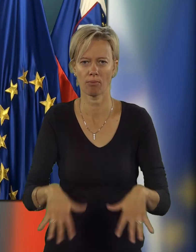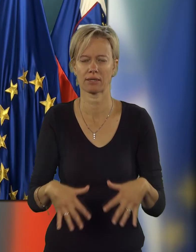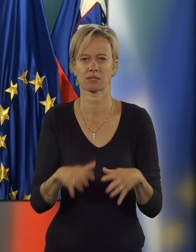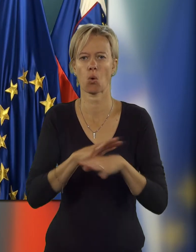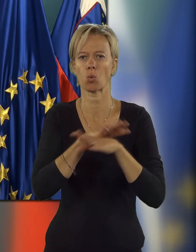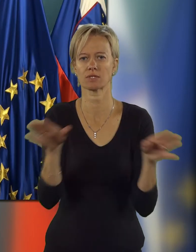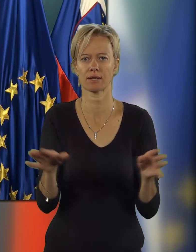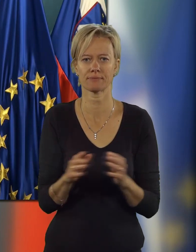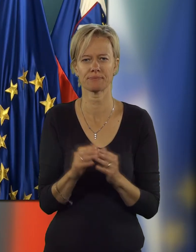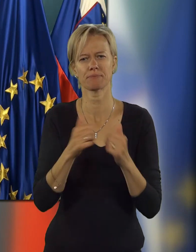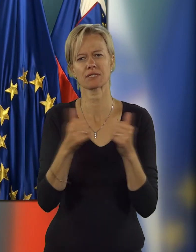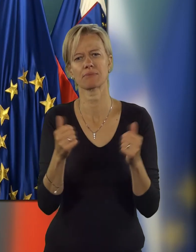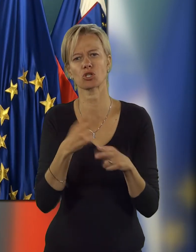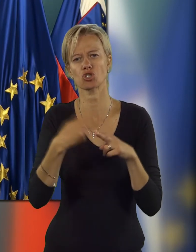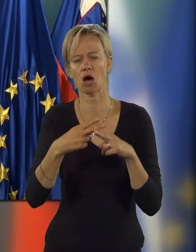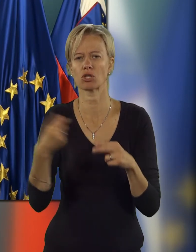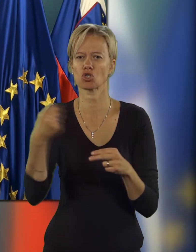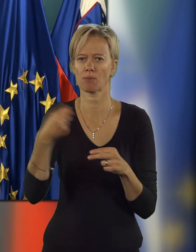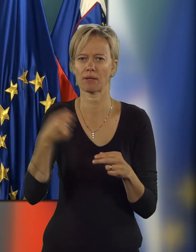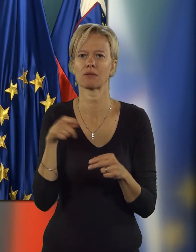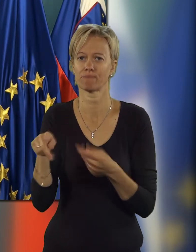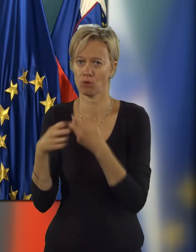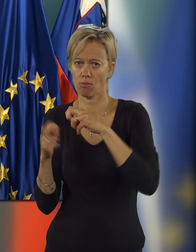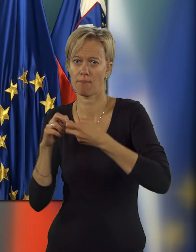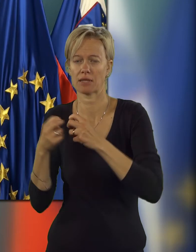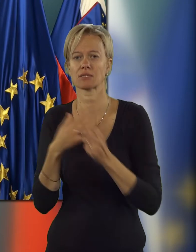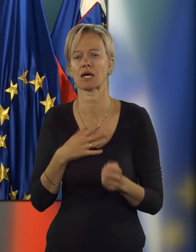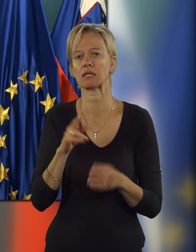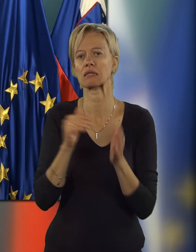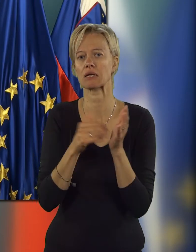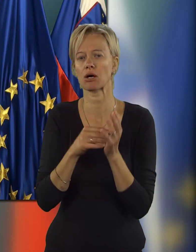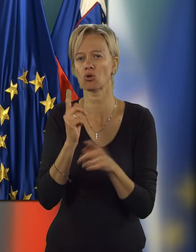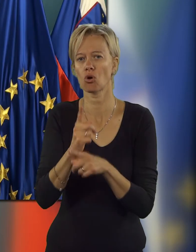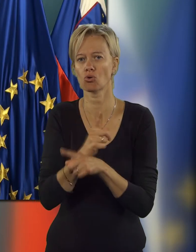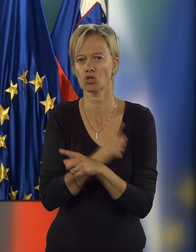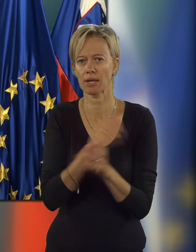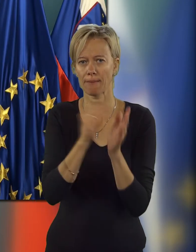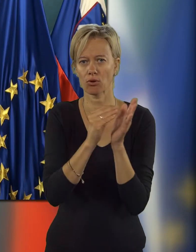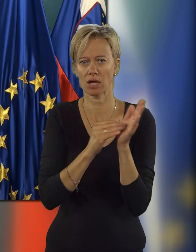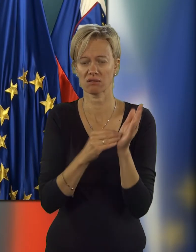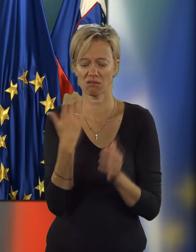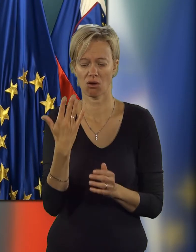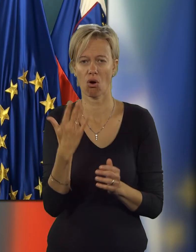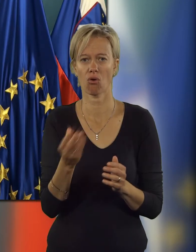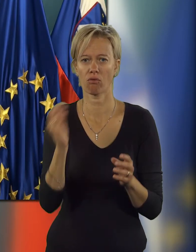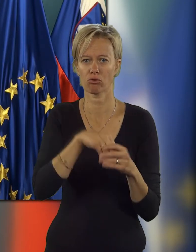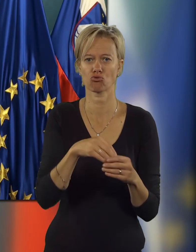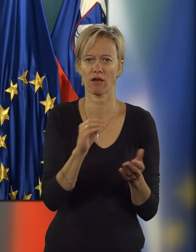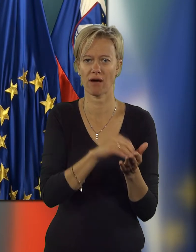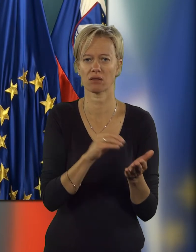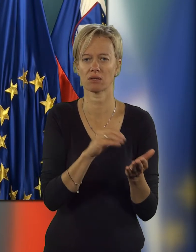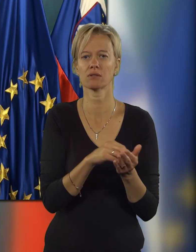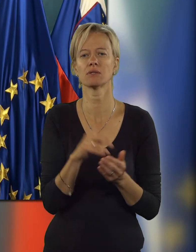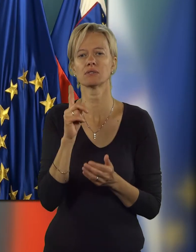avtomatizacija vseh, predvsem državne štipendije so problematične, ker je treba določene podatke na roko